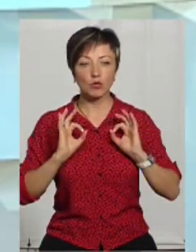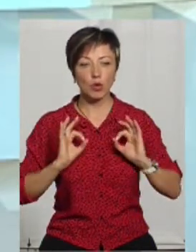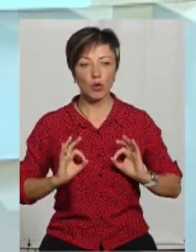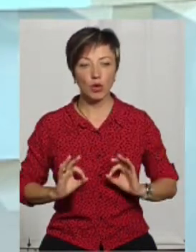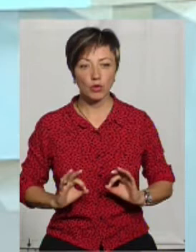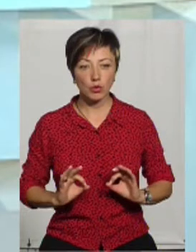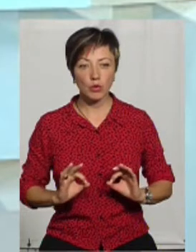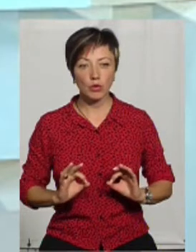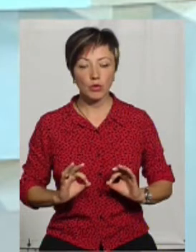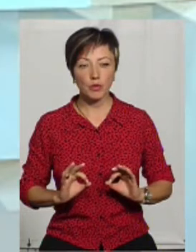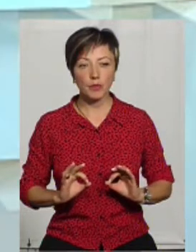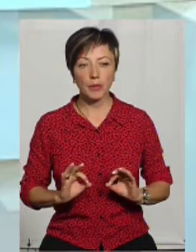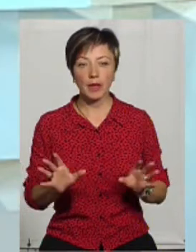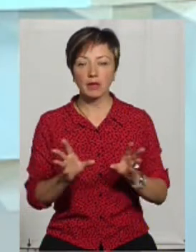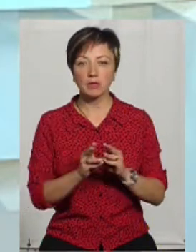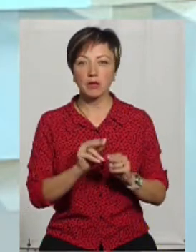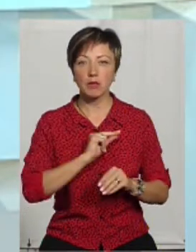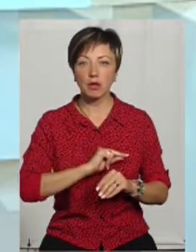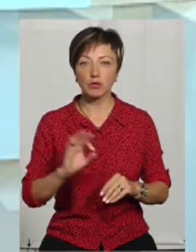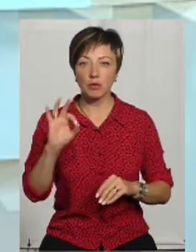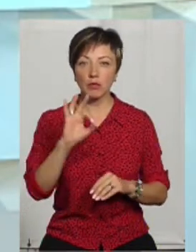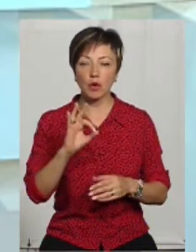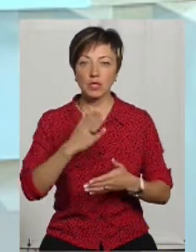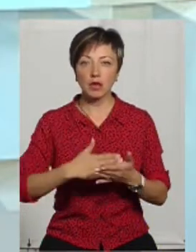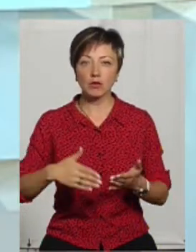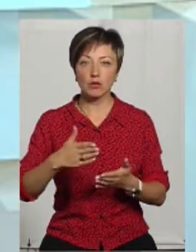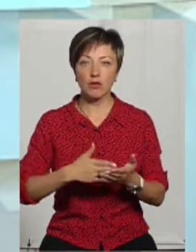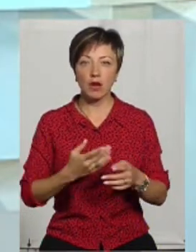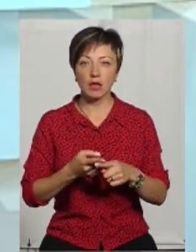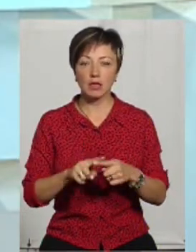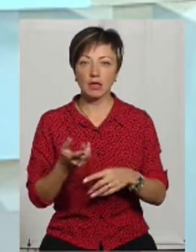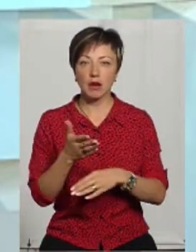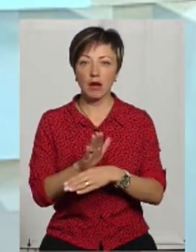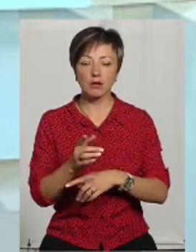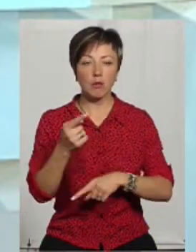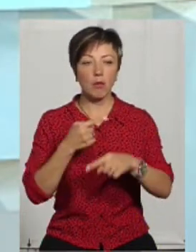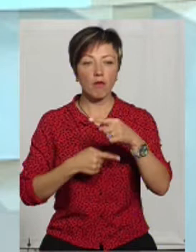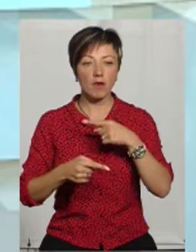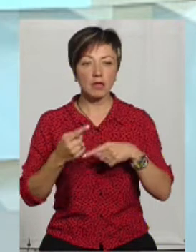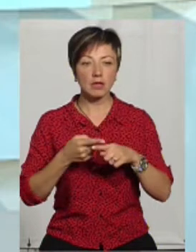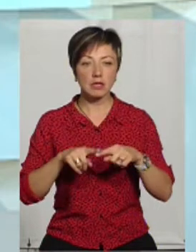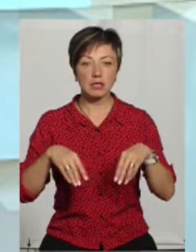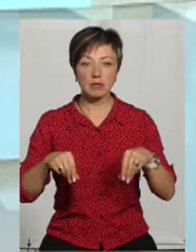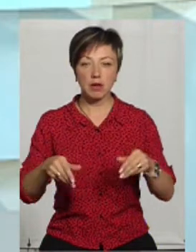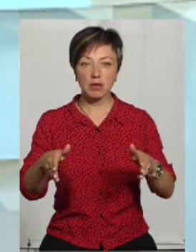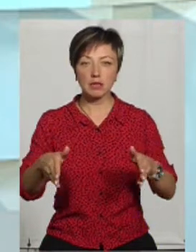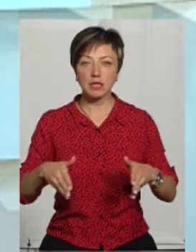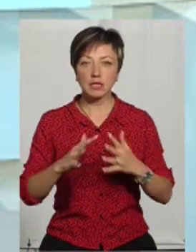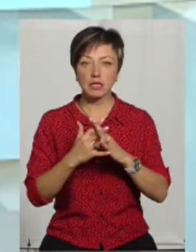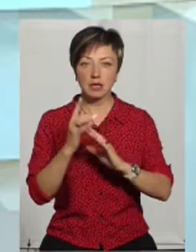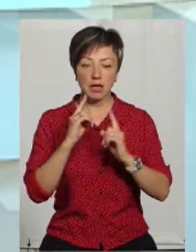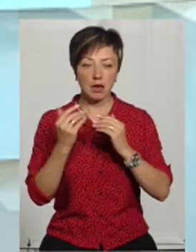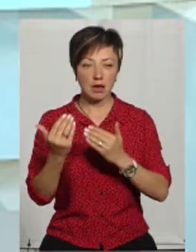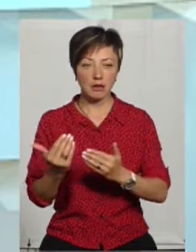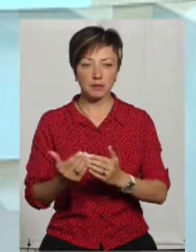співпрацюють щодо скасування даних наказів, повернення цих земельних ділянок в сільській